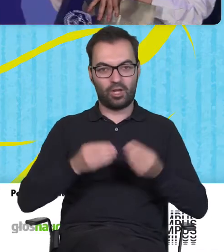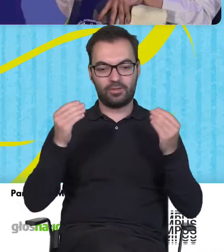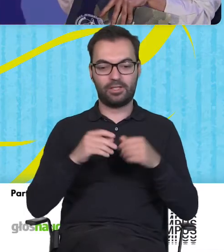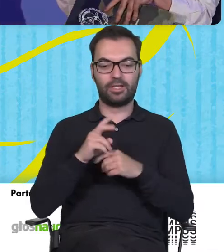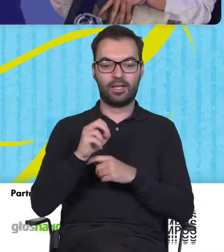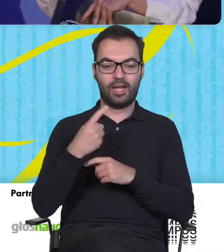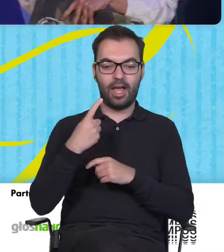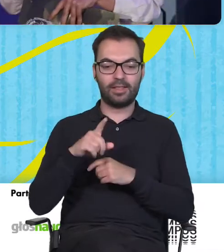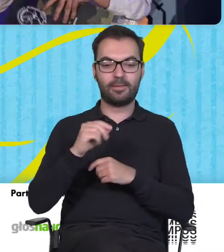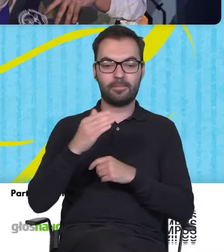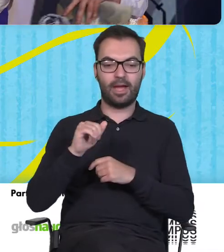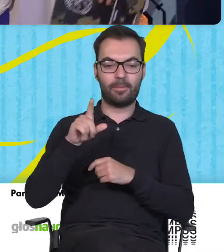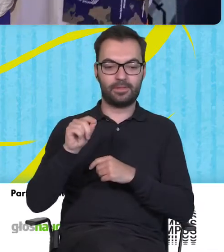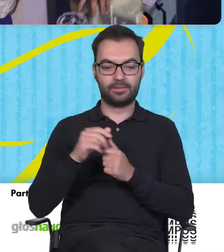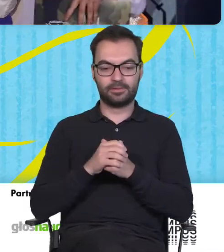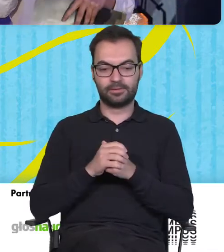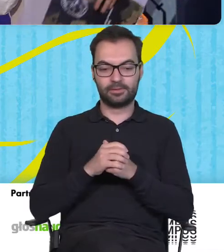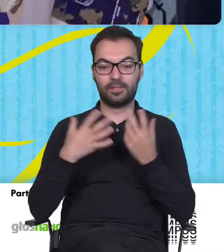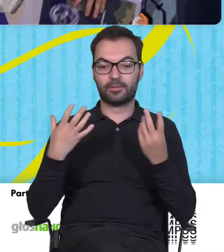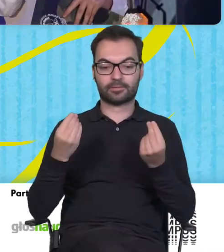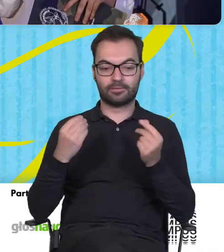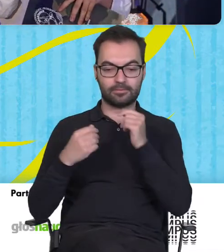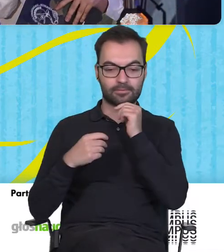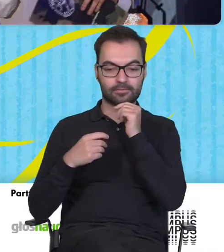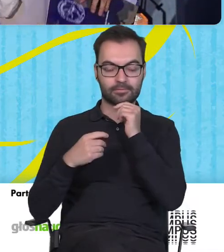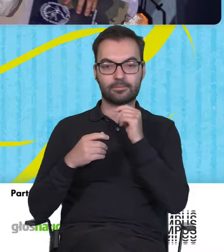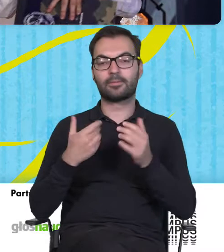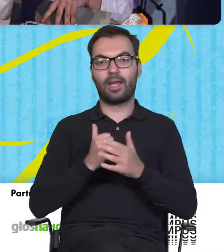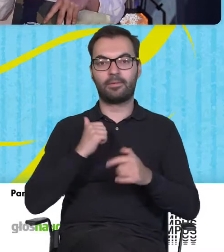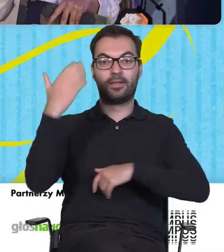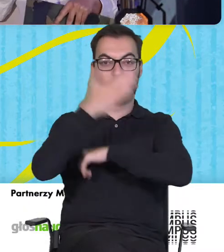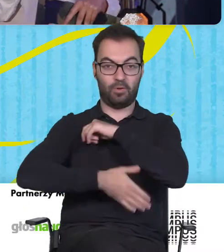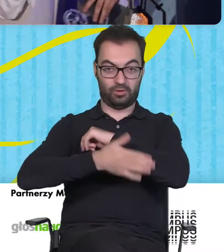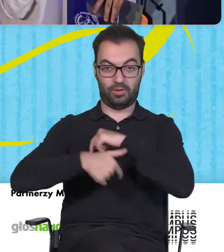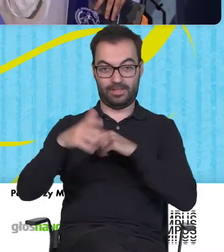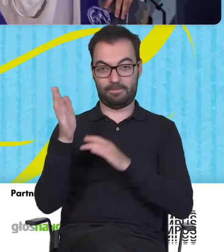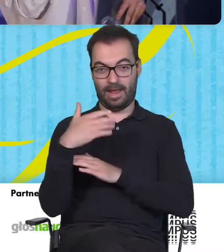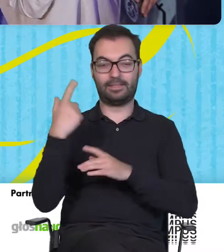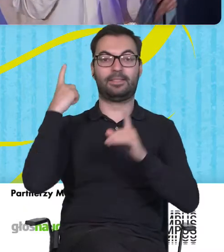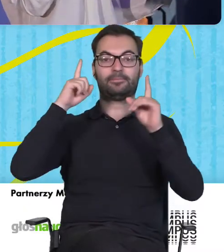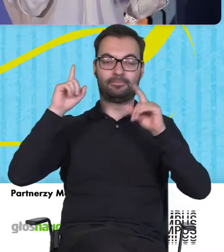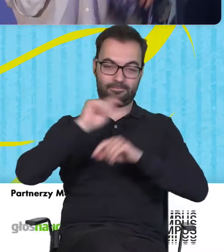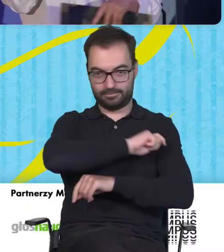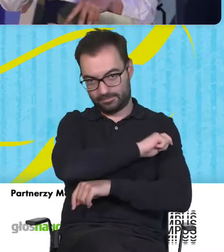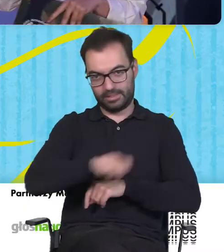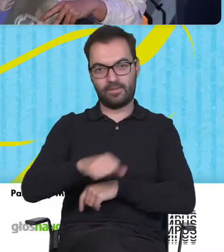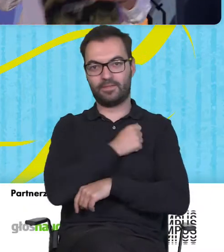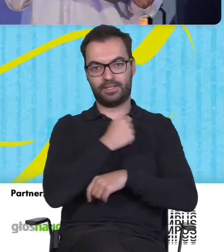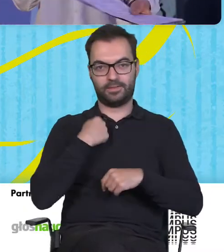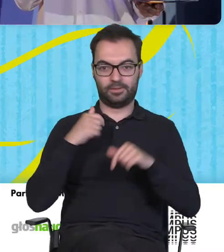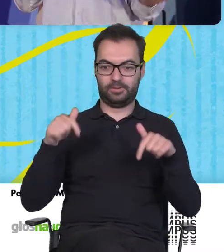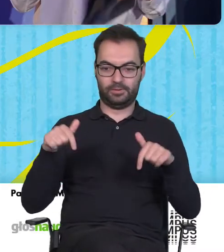Help Me Up, po to, żeby ruszyć pod koniec marca do Warszawy, czyli tutaj